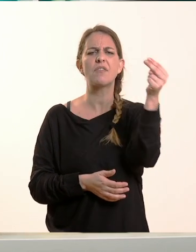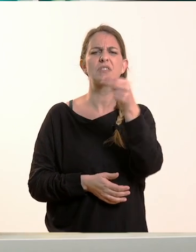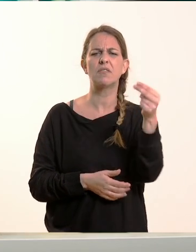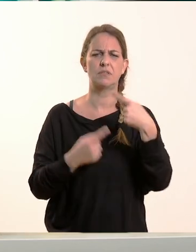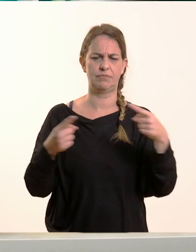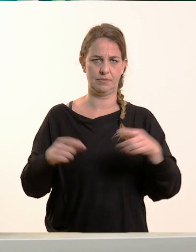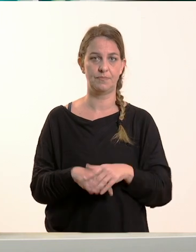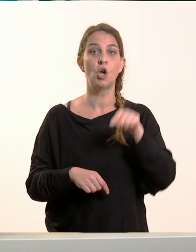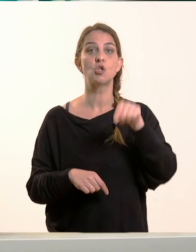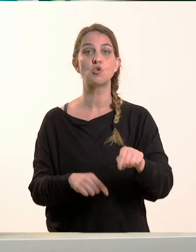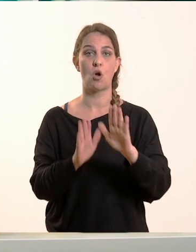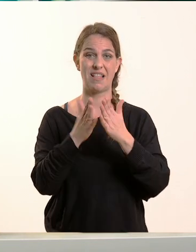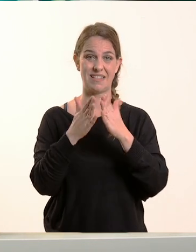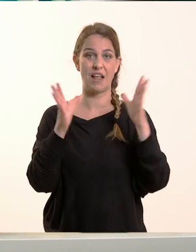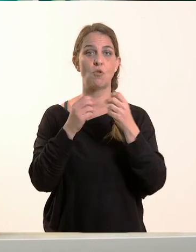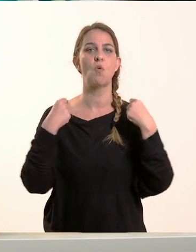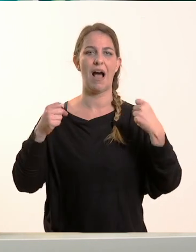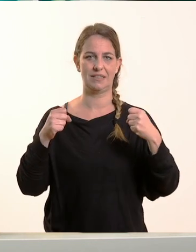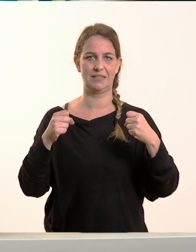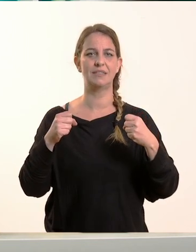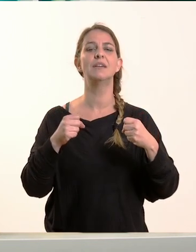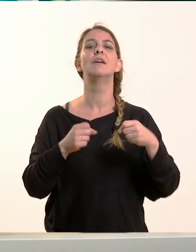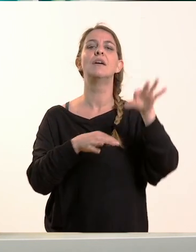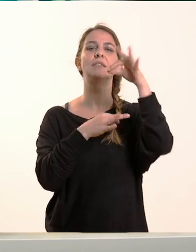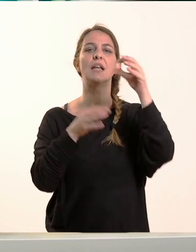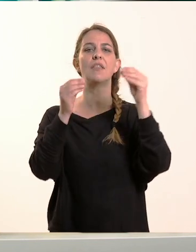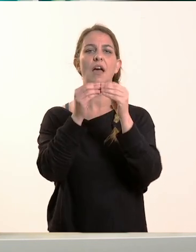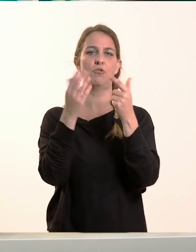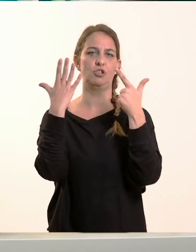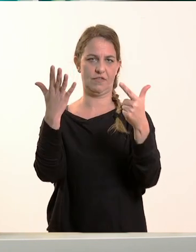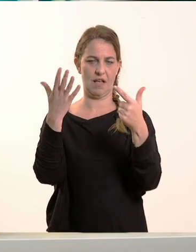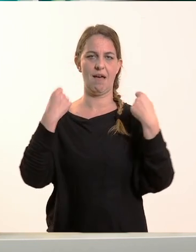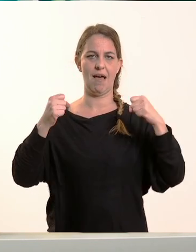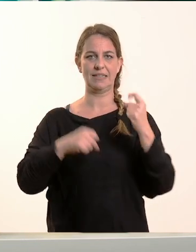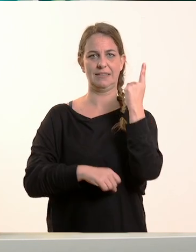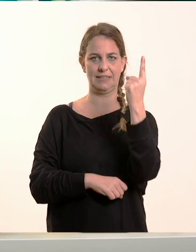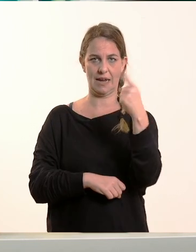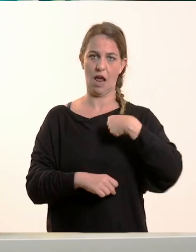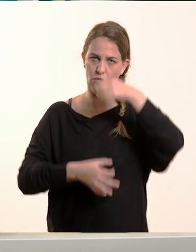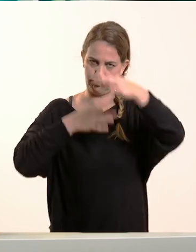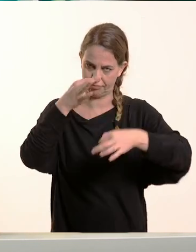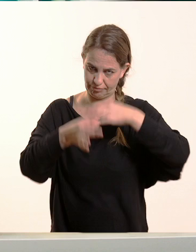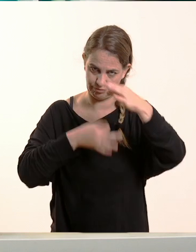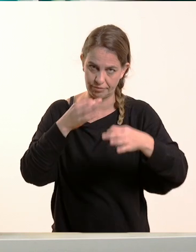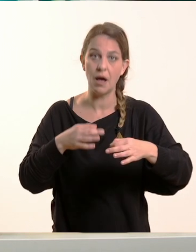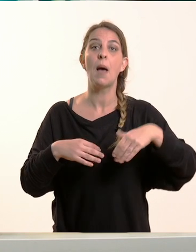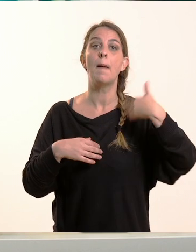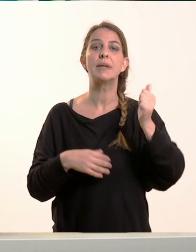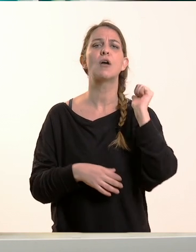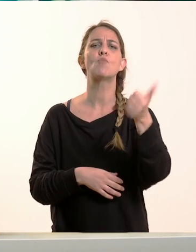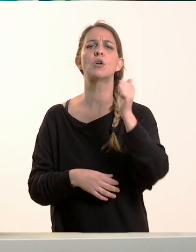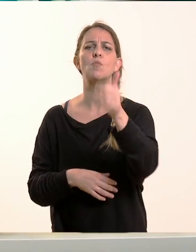εργασιών στη σελίδα 27 για να κάνουμε την άσκηση 1. Θα σας την εξηγήσω εγώ και θα την κάνετε στο σπίτι μετά εσείς μόνοι σας.